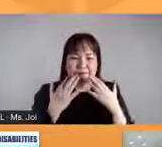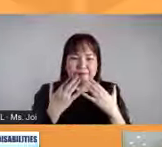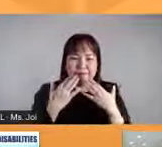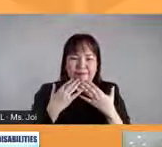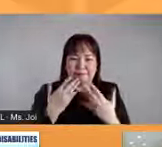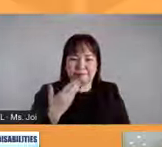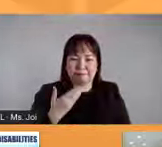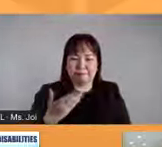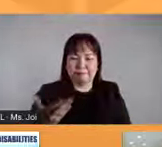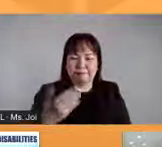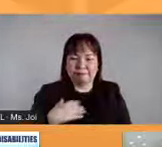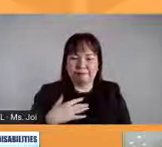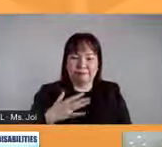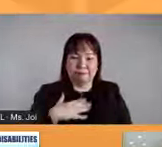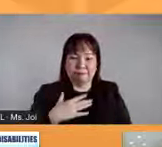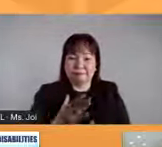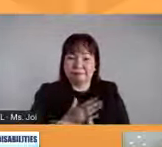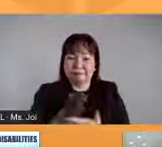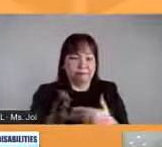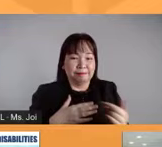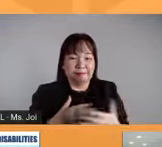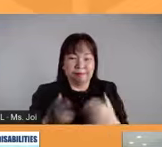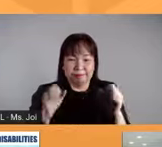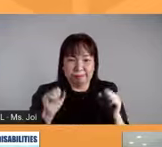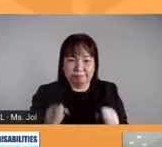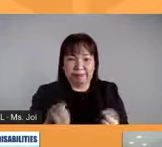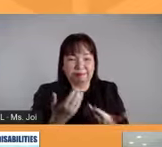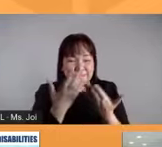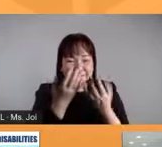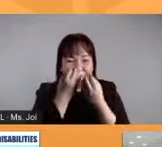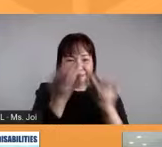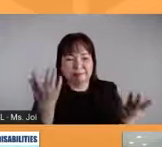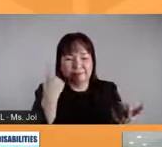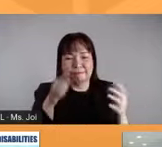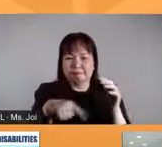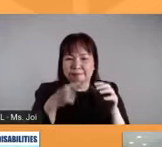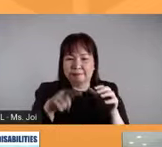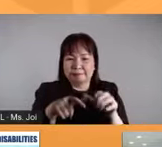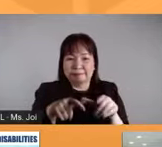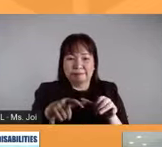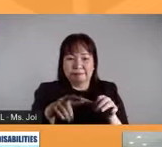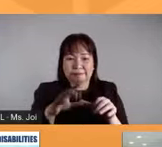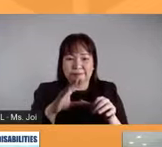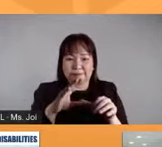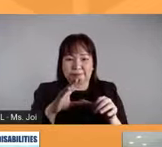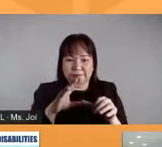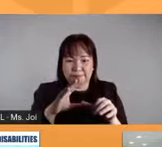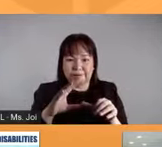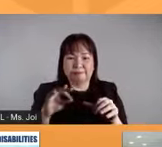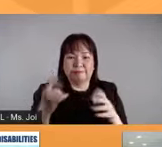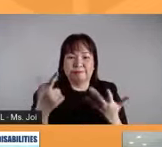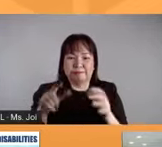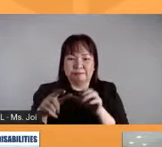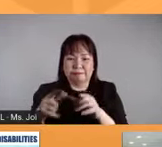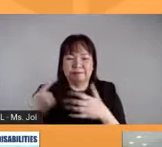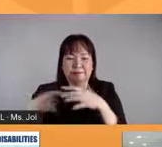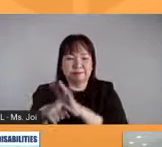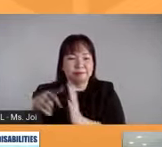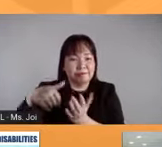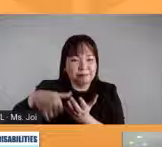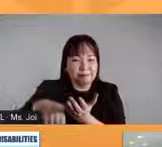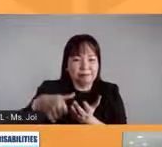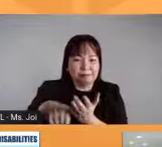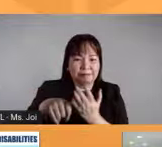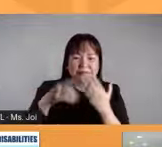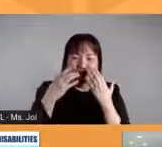inviting me. Happy to share kung anuman po yung masyashare ko about persons with disability and disability-inclusive elections. Thank